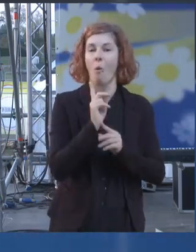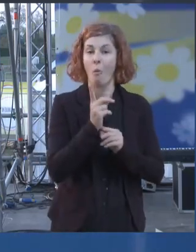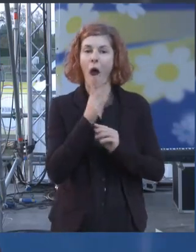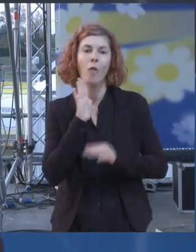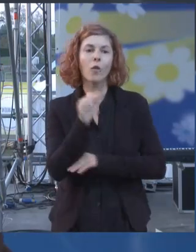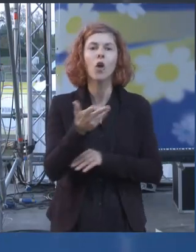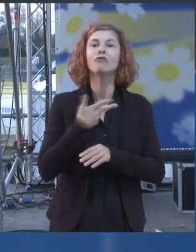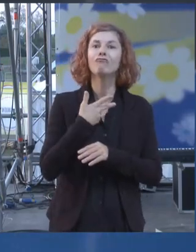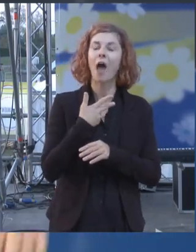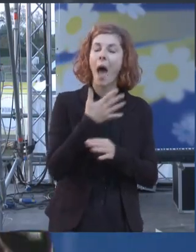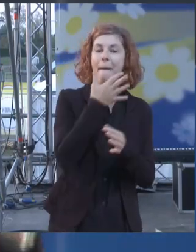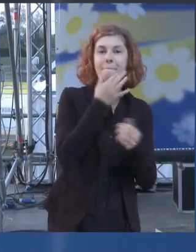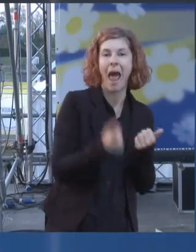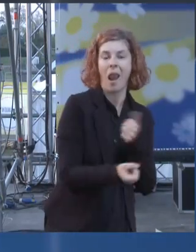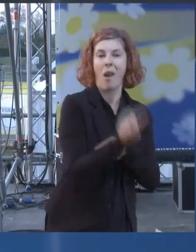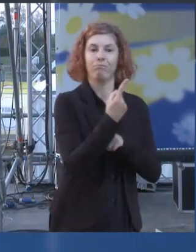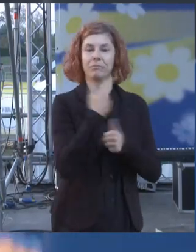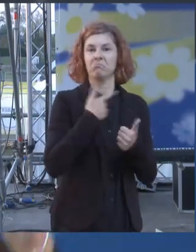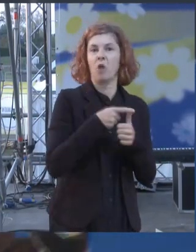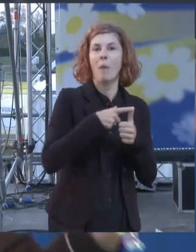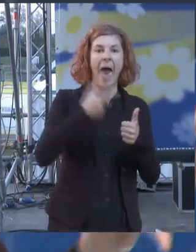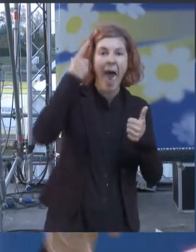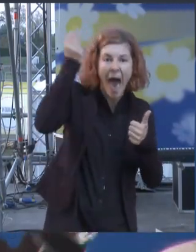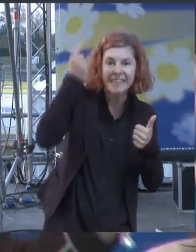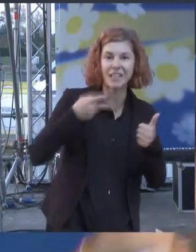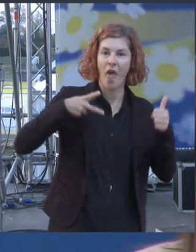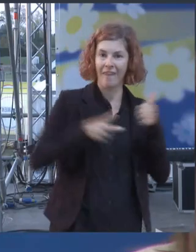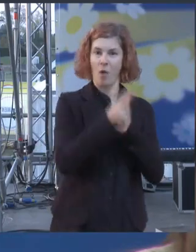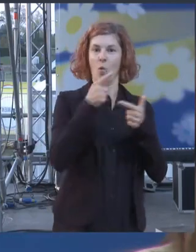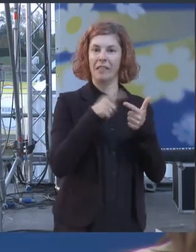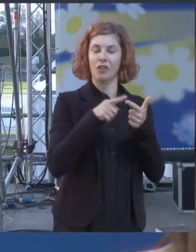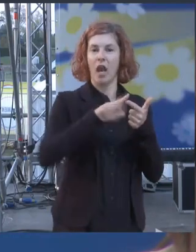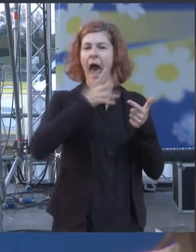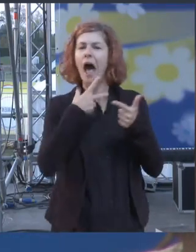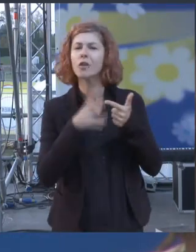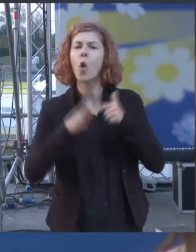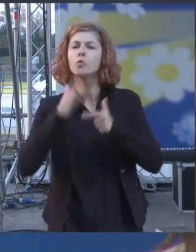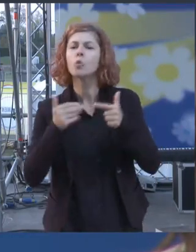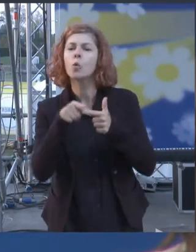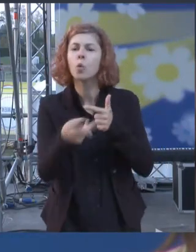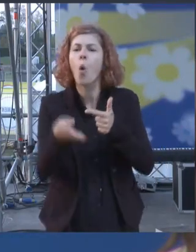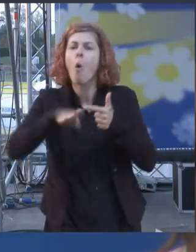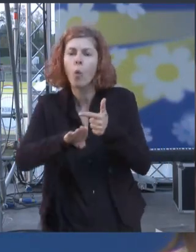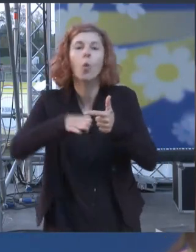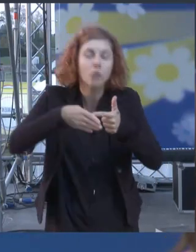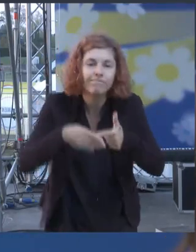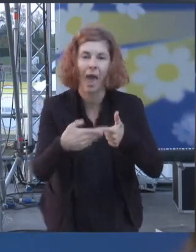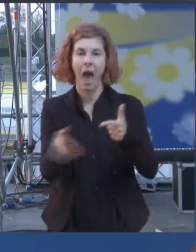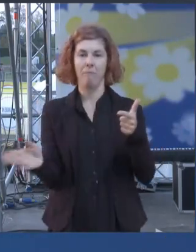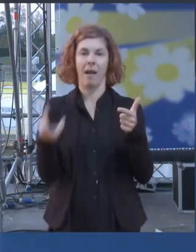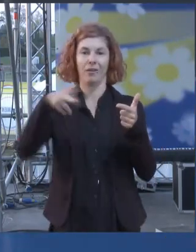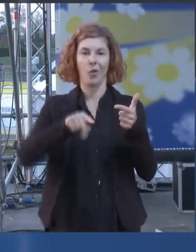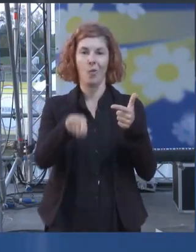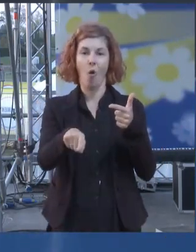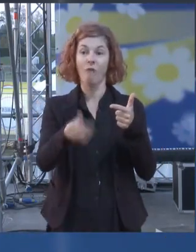asilo inauguriamo inauguriamo una struttura che era chiusa e i cittadini ci ringraziano ma questo non si dice